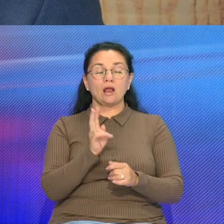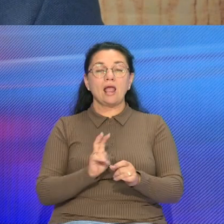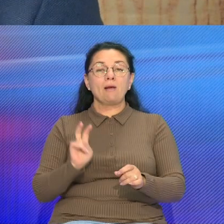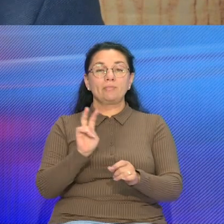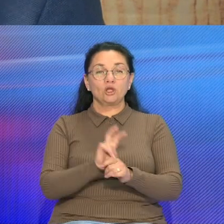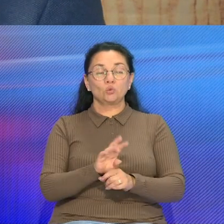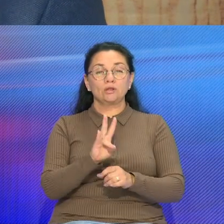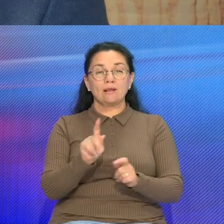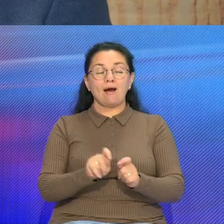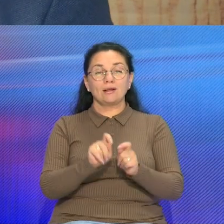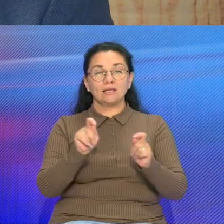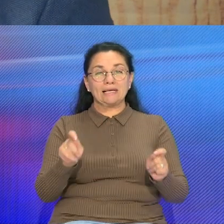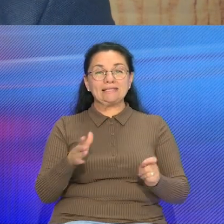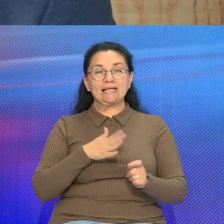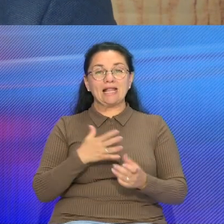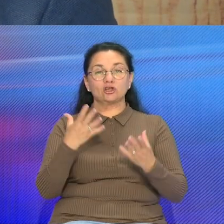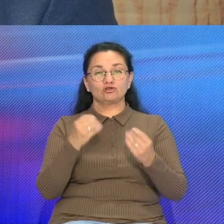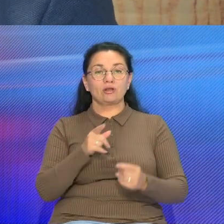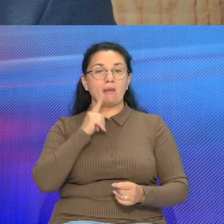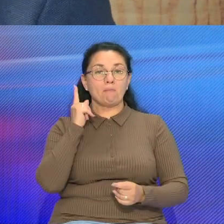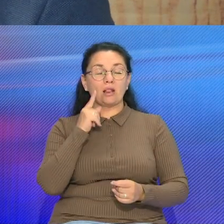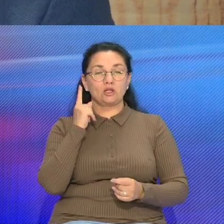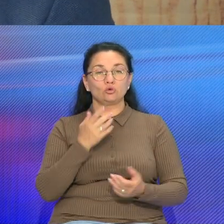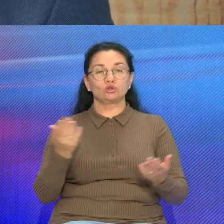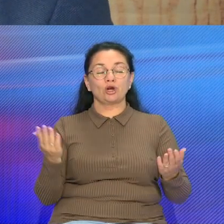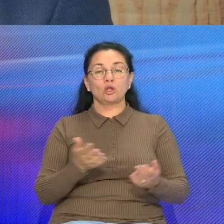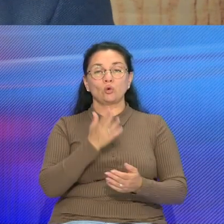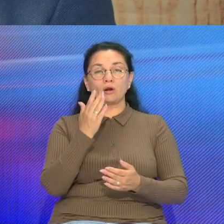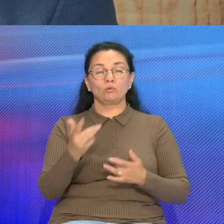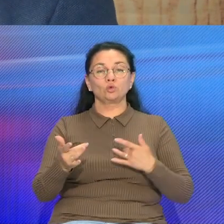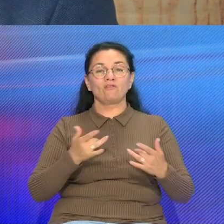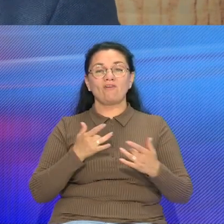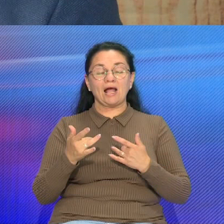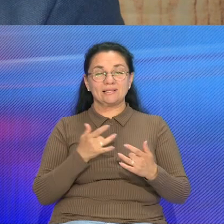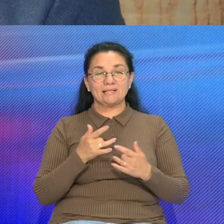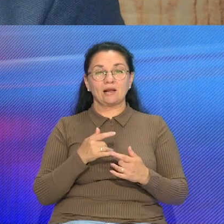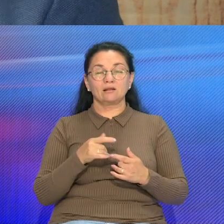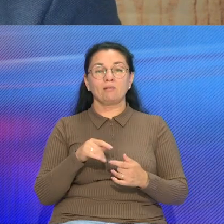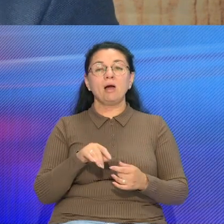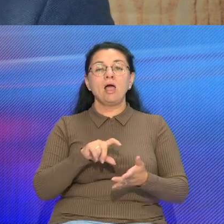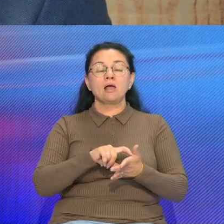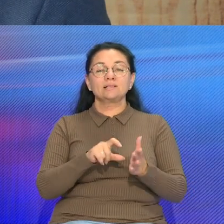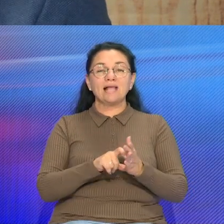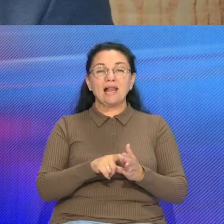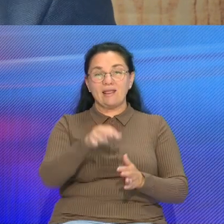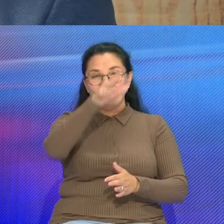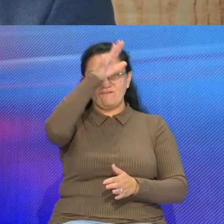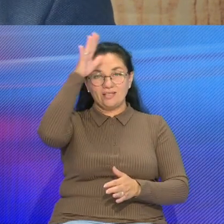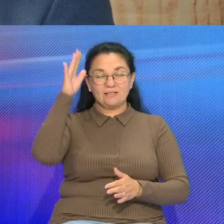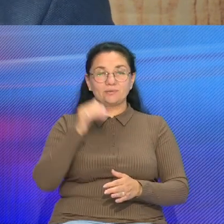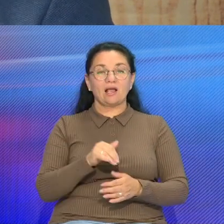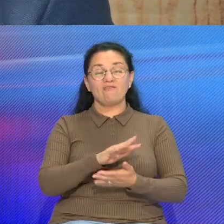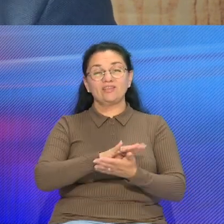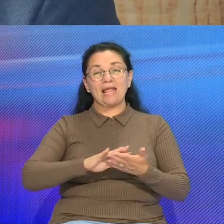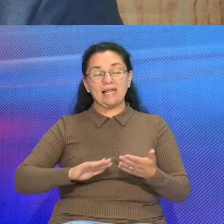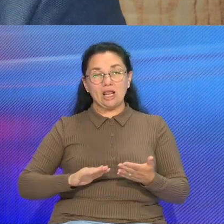открытие наших дней молодежи Которые остаются у концертного зала «Витебск» В дальнейшем целый день